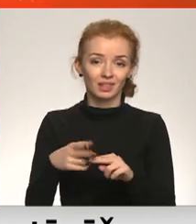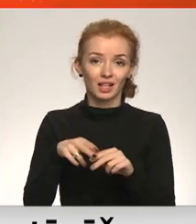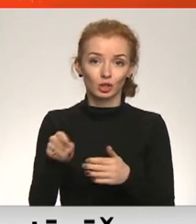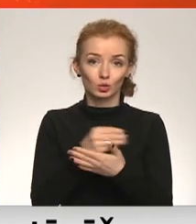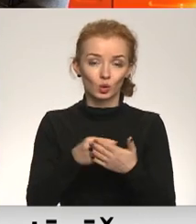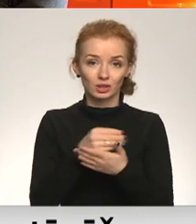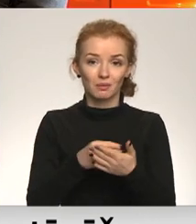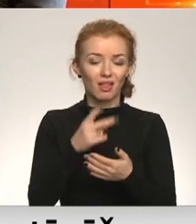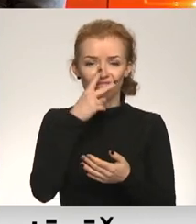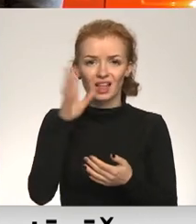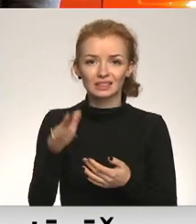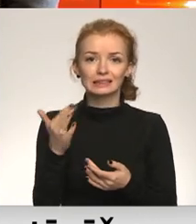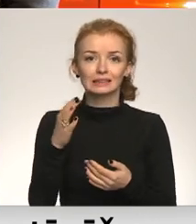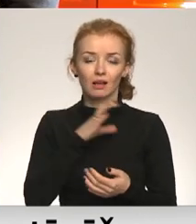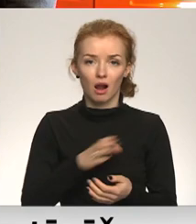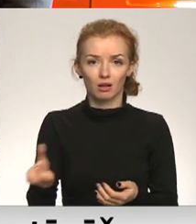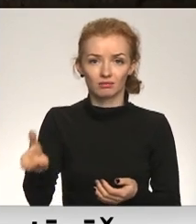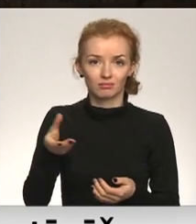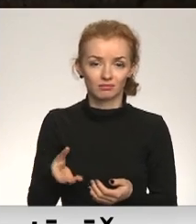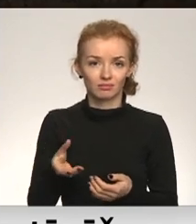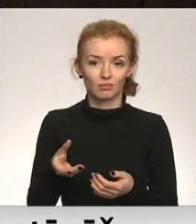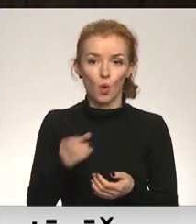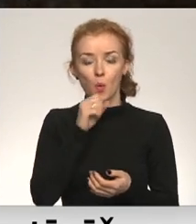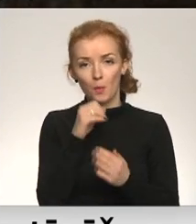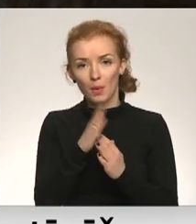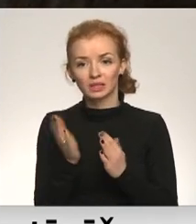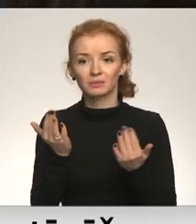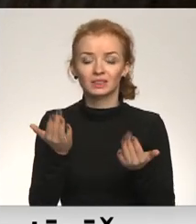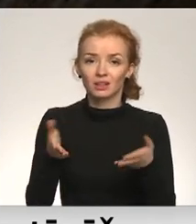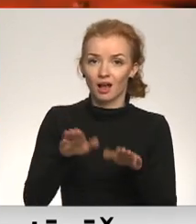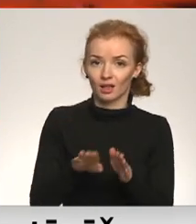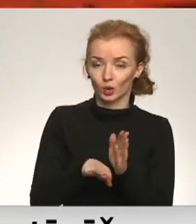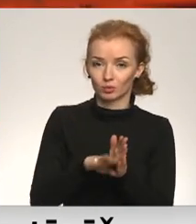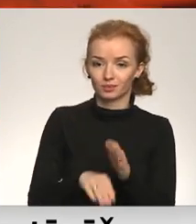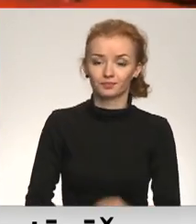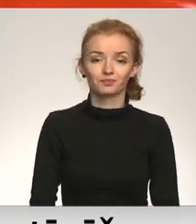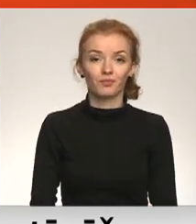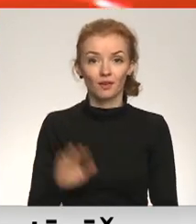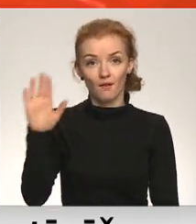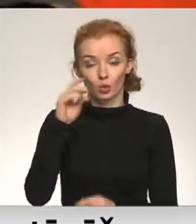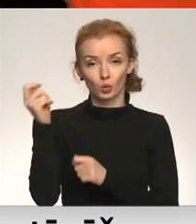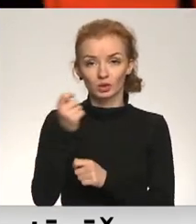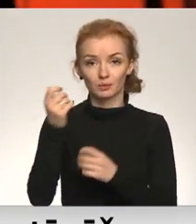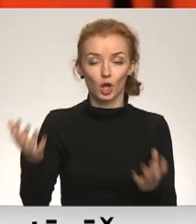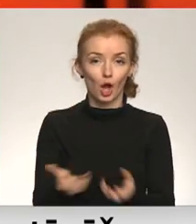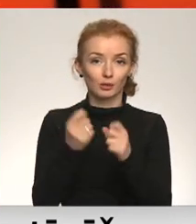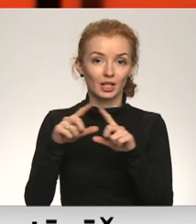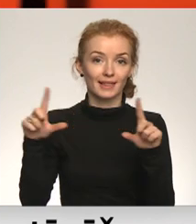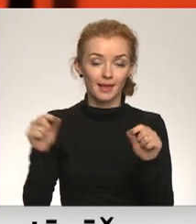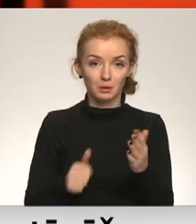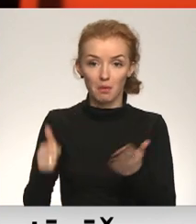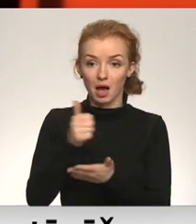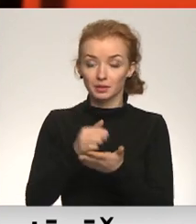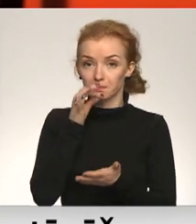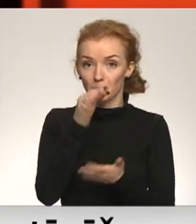nozīmē to, ka tu neiztīsies, cik es saņemšu un cik pēc tam man būs un kas man būs par to. Valsts ugunsēsības un glābšanas dienest pārstāvi